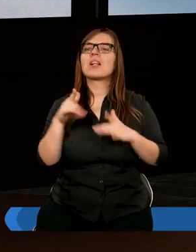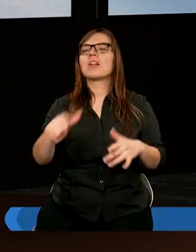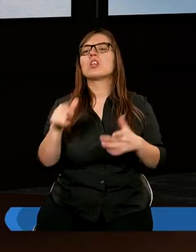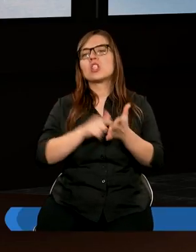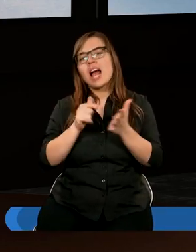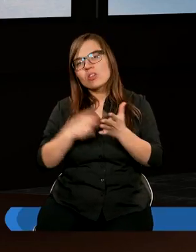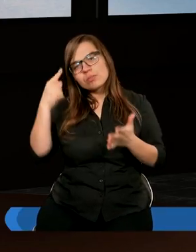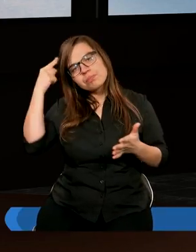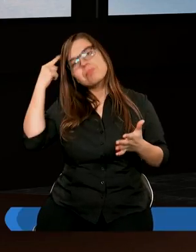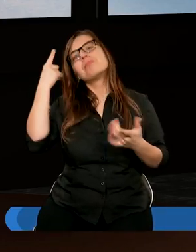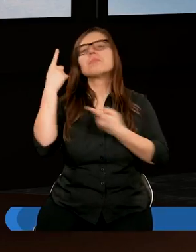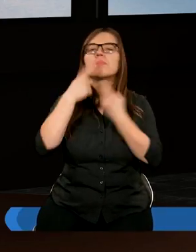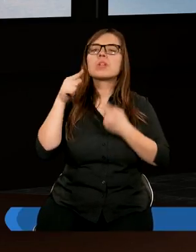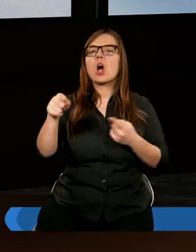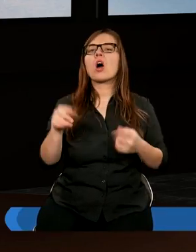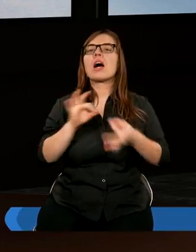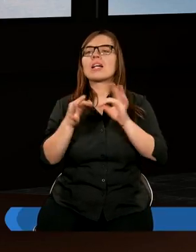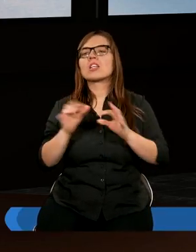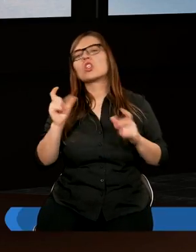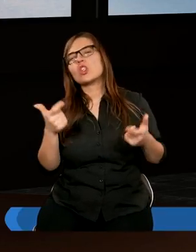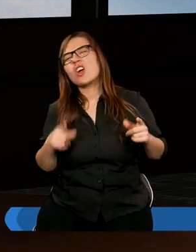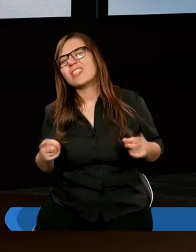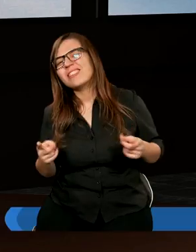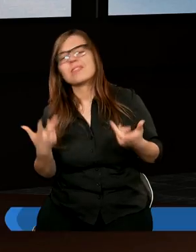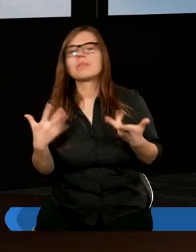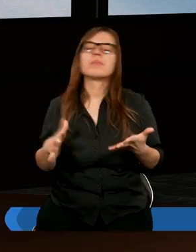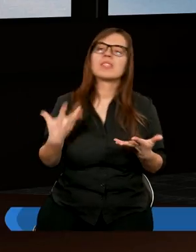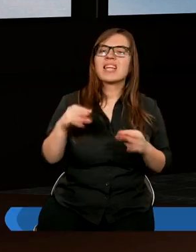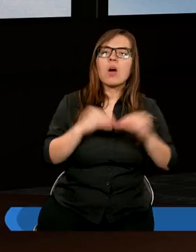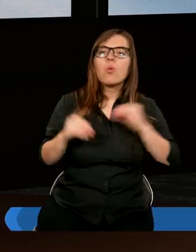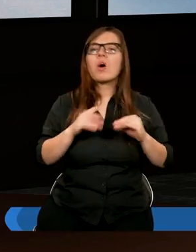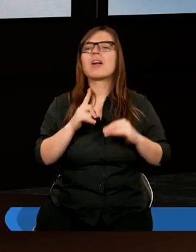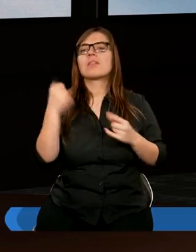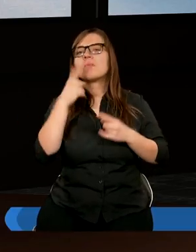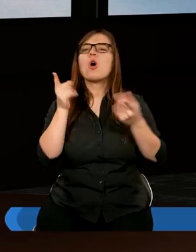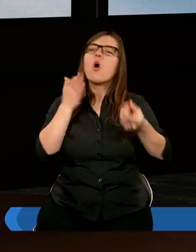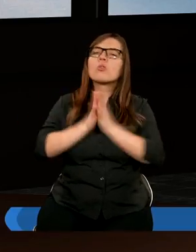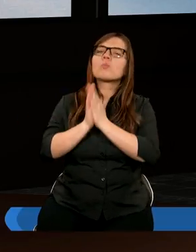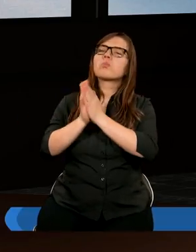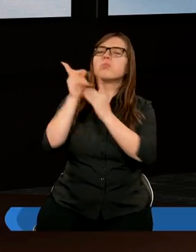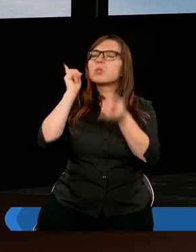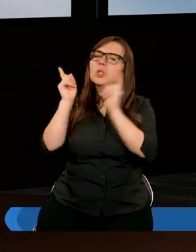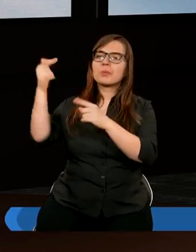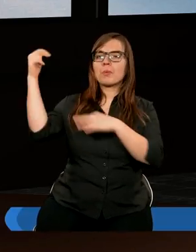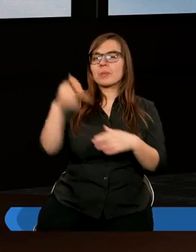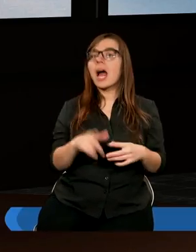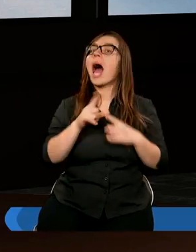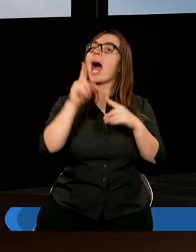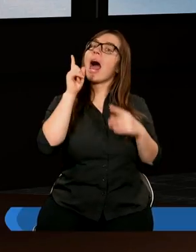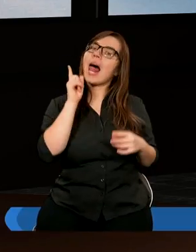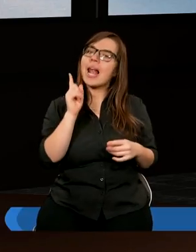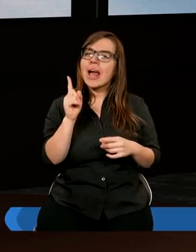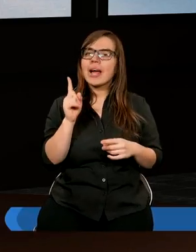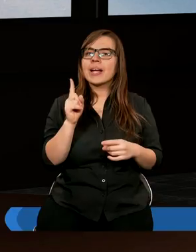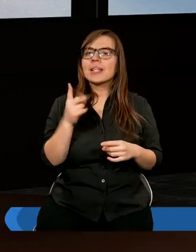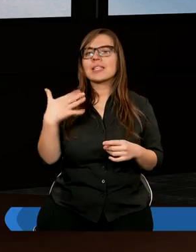często wspominam o tym, szczególnie gdy się coś nie tak układa, panie przyjdź jak najprędzej. Ale